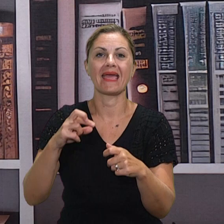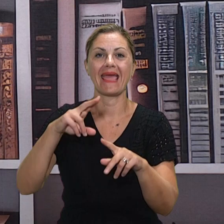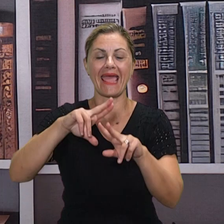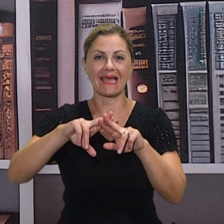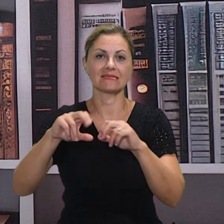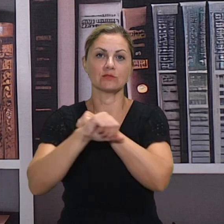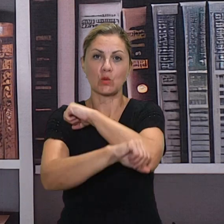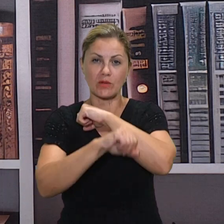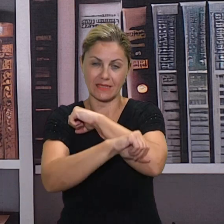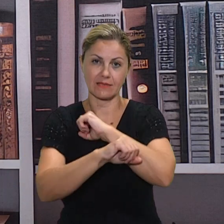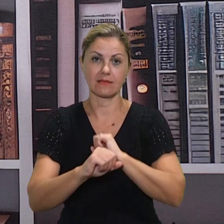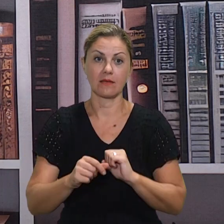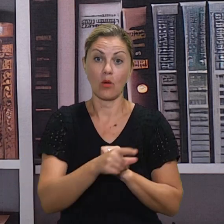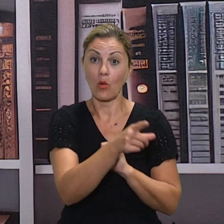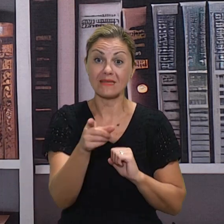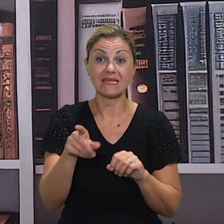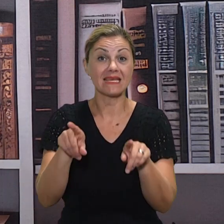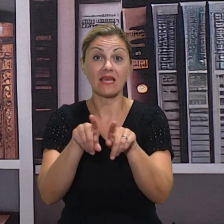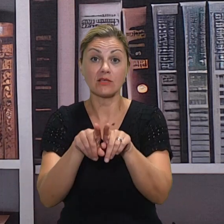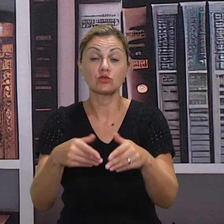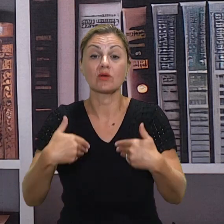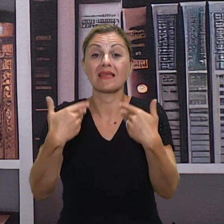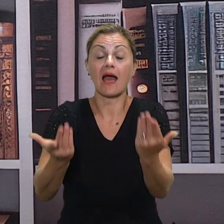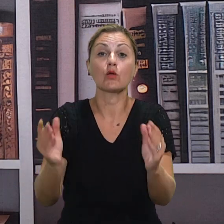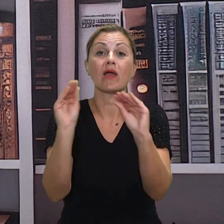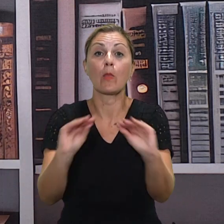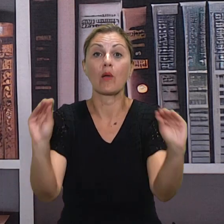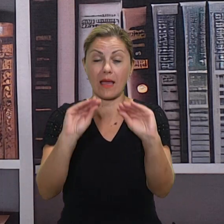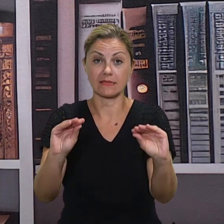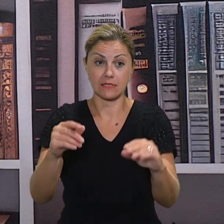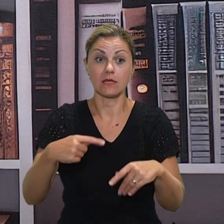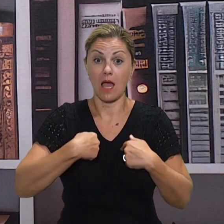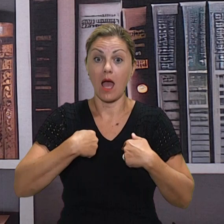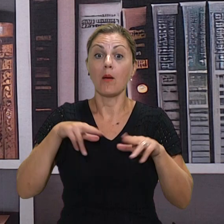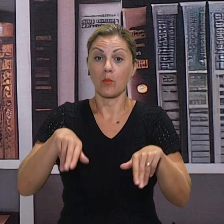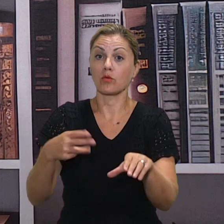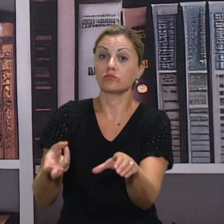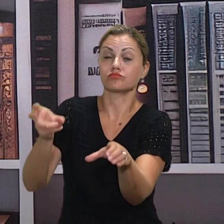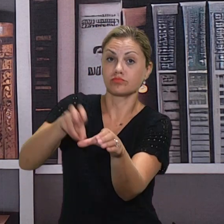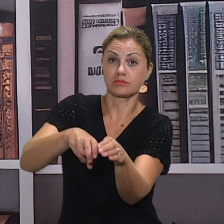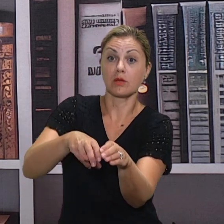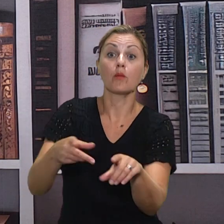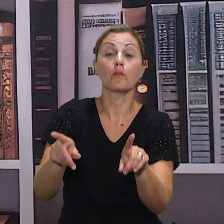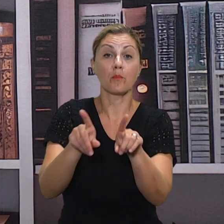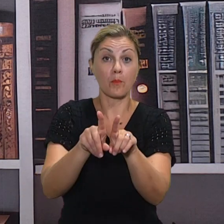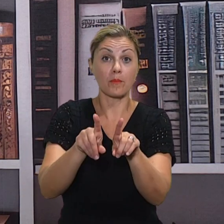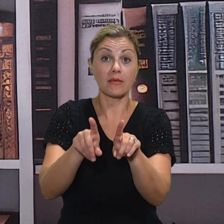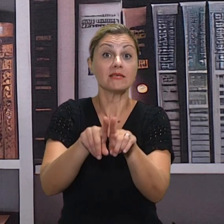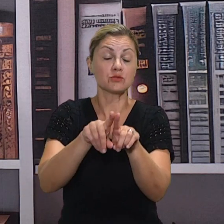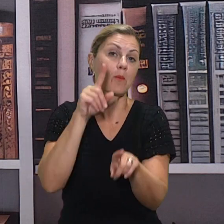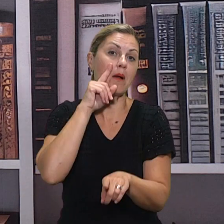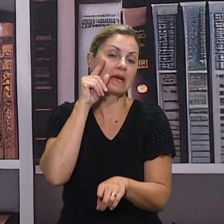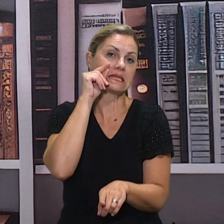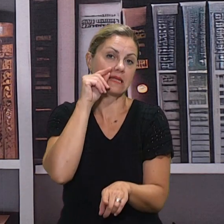prijatelja Filozofskog fakulteta koji nude također edukacije ne samo za učitelje, već je otvoreno i za roditelje i studente.